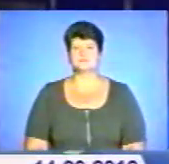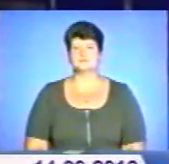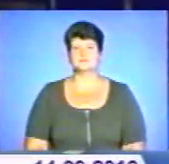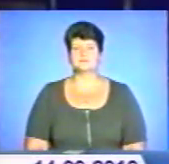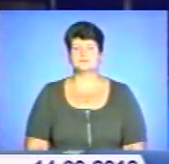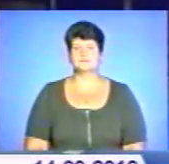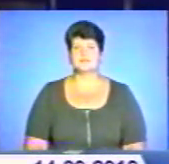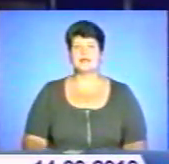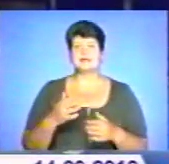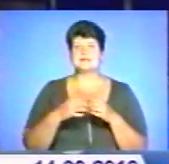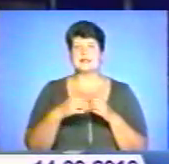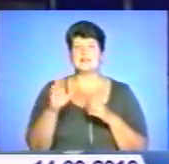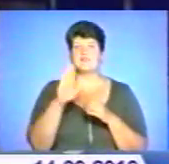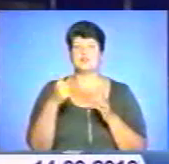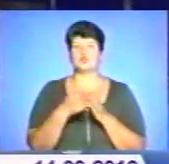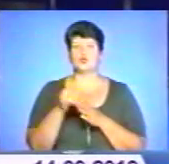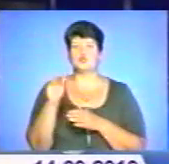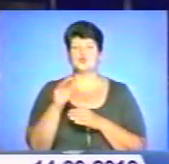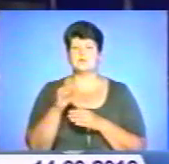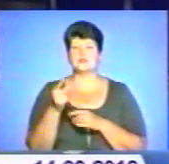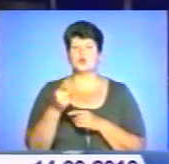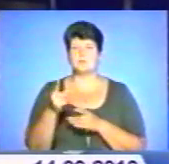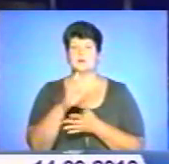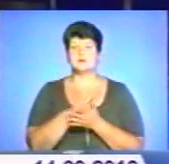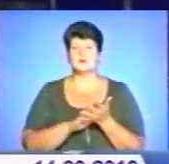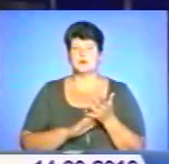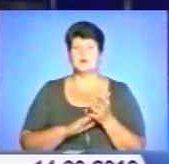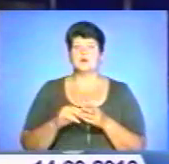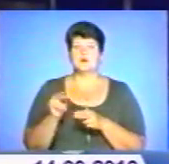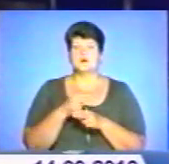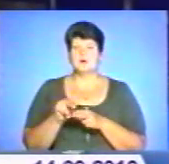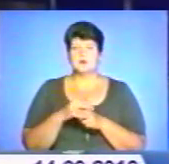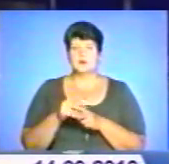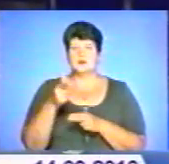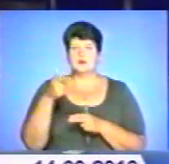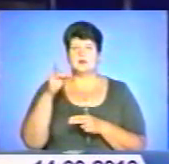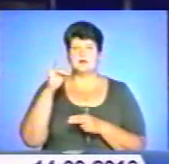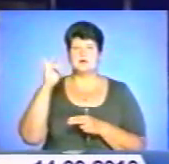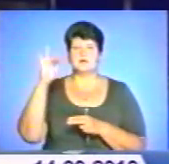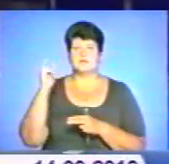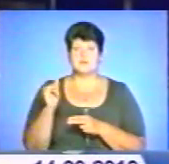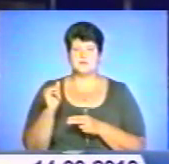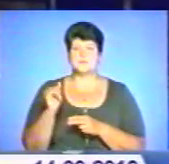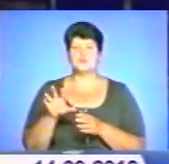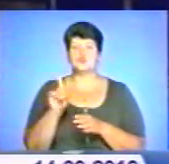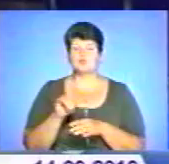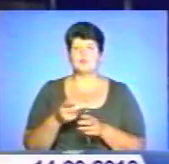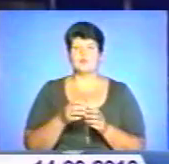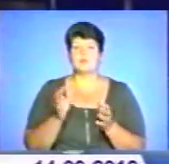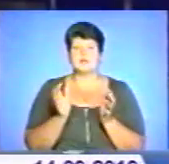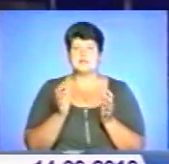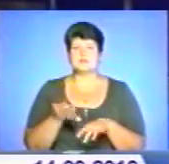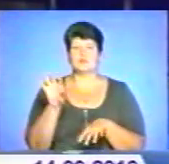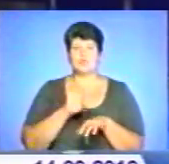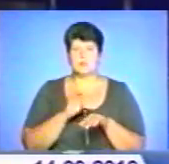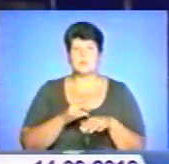Із середини вересня до жовтня на Тернопільщині триває профілактика гострих респіраторних вірусних інфекцій. Щоб вберегтися від хвороби,